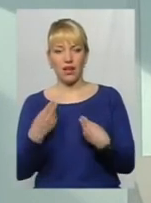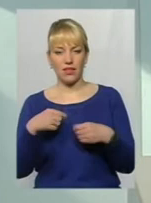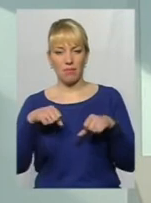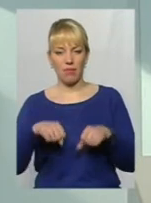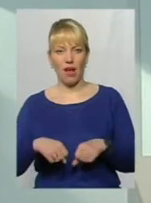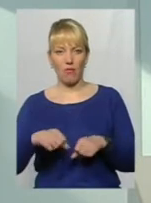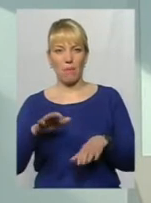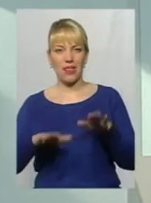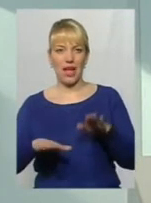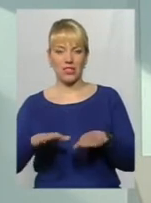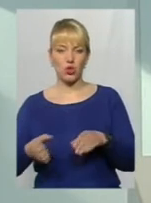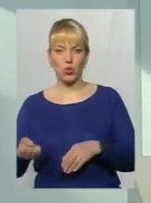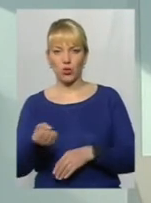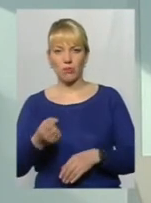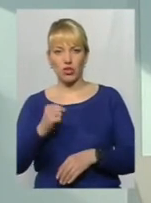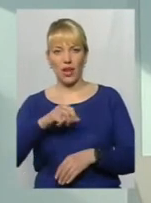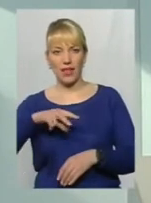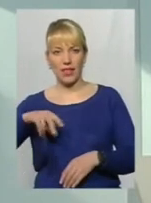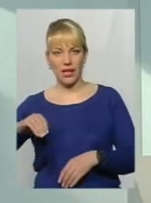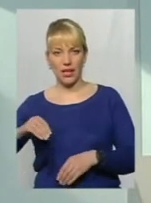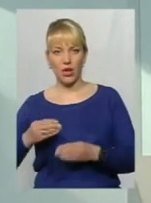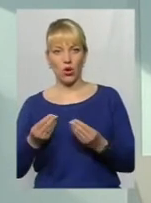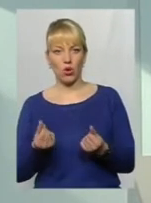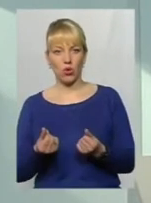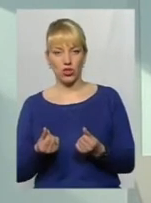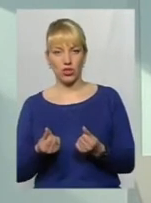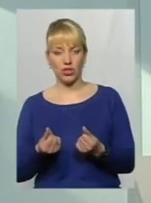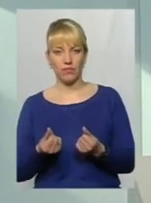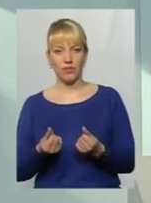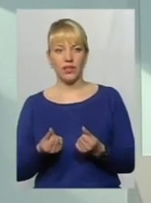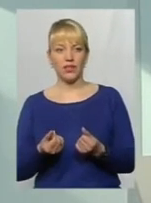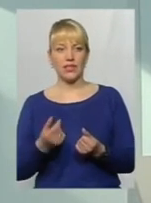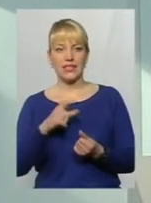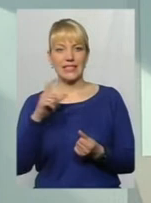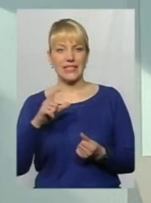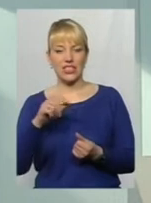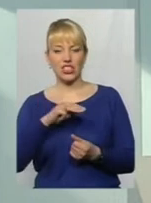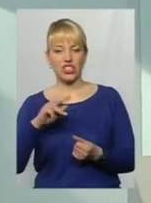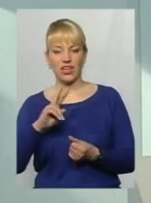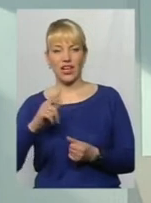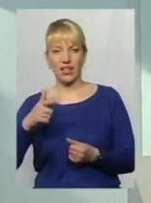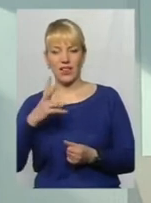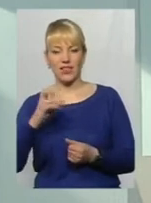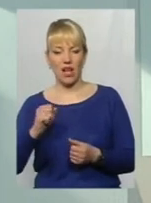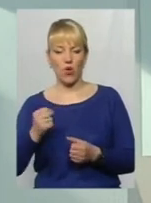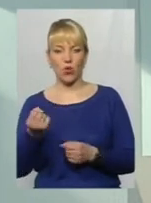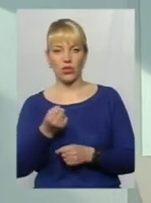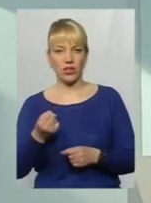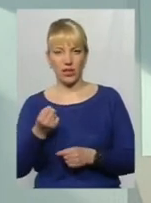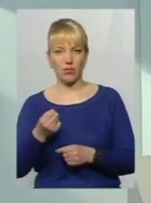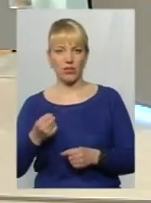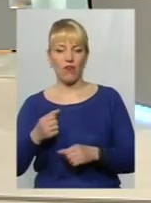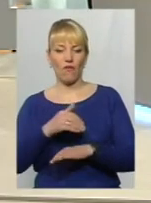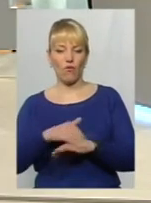балансово-отримувачам, але гроші йдуть з УЖКГ на утримання вулично-дорожньої мережі.